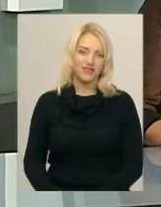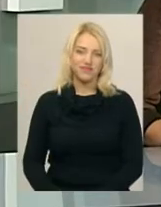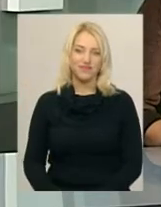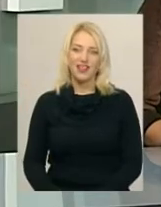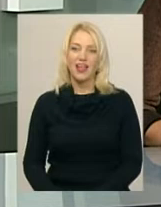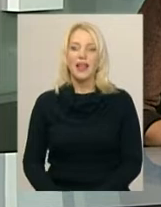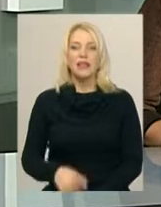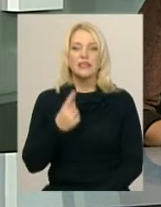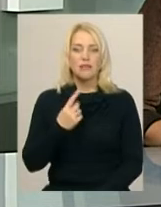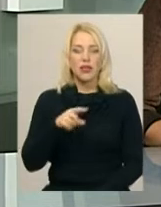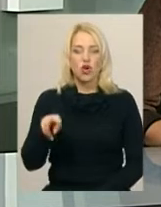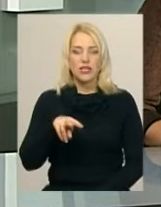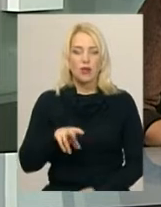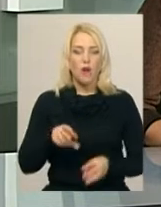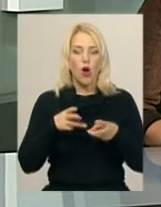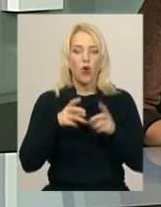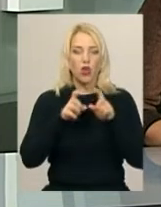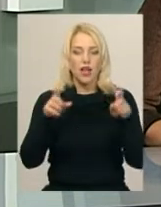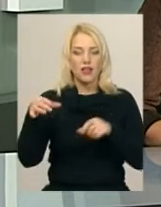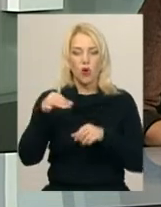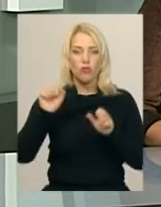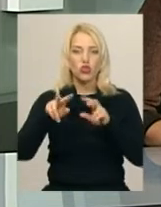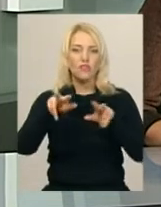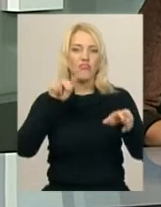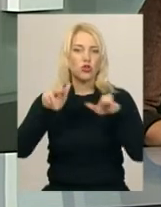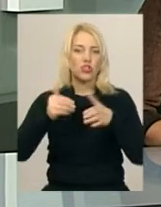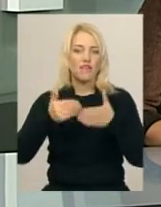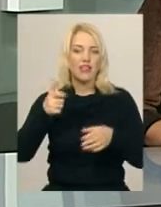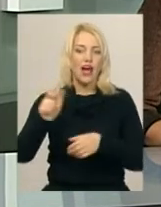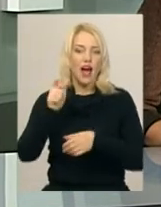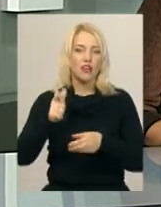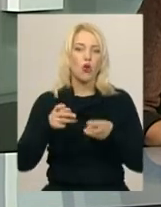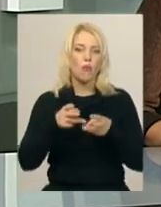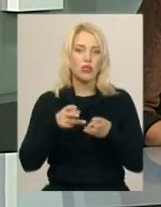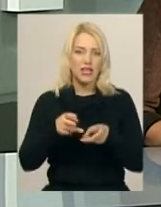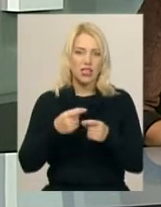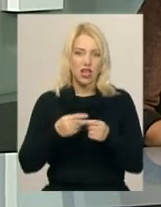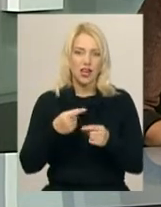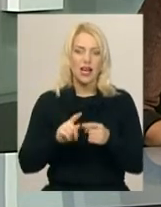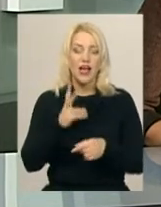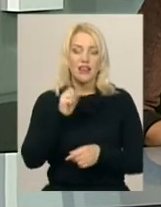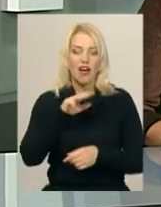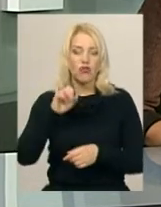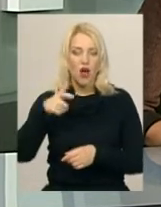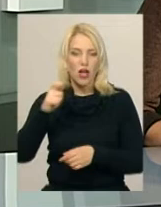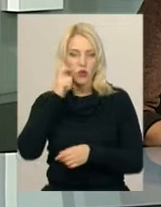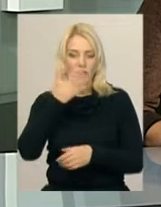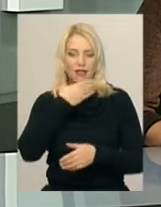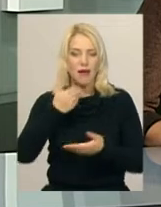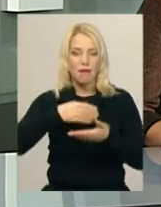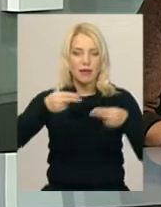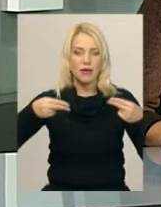Із першого листопада котельні області можуть відключити від газопостачання. НАК «Нафтогаз України» не підписав з їхніми